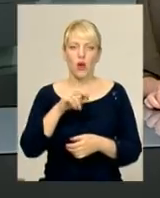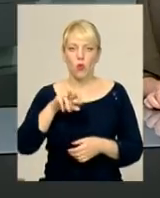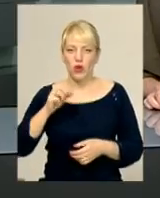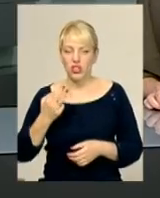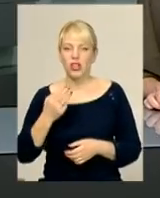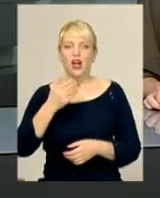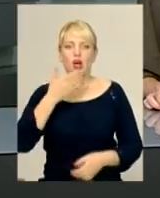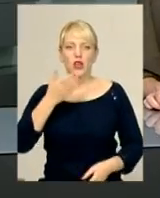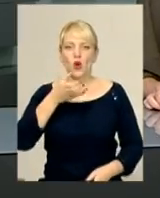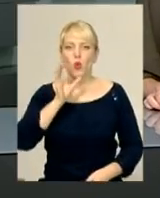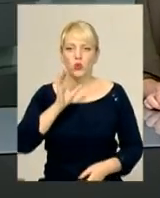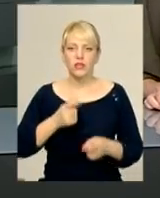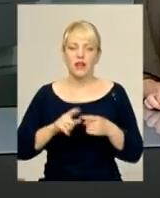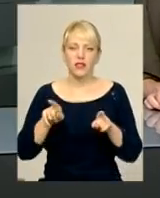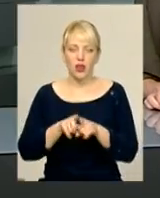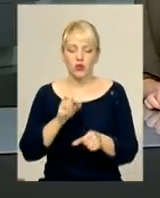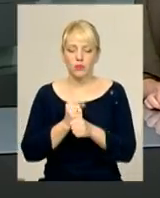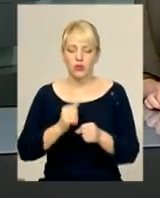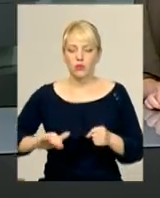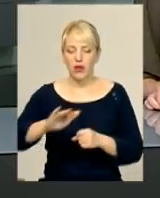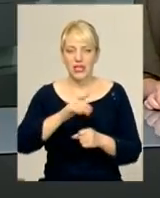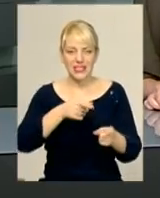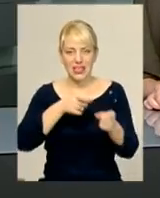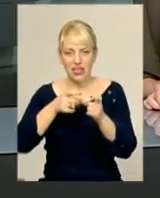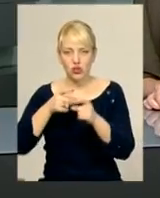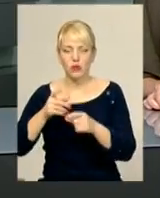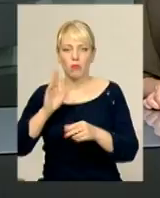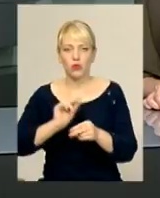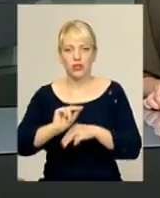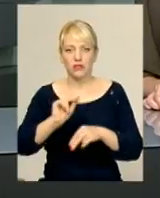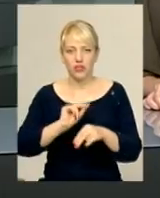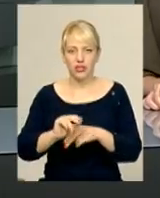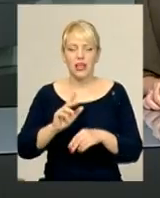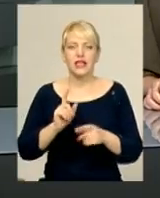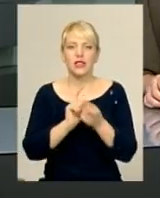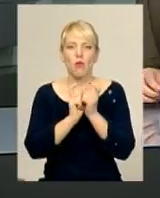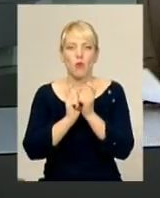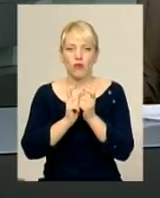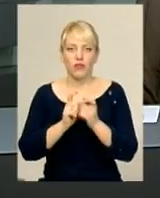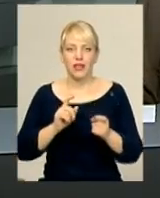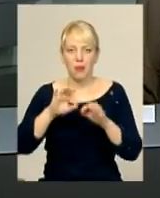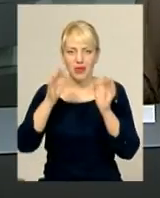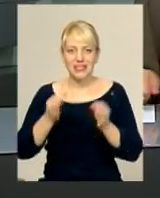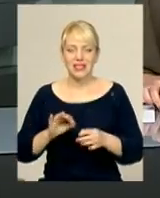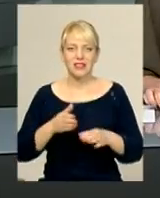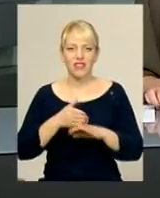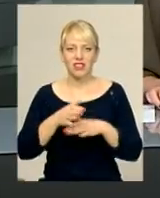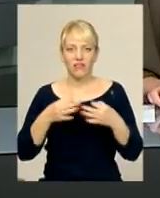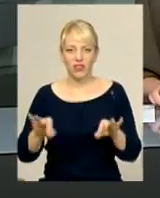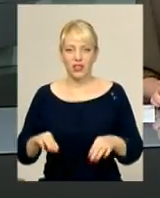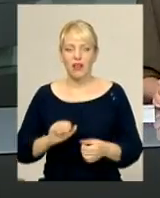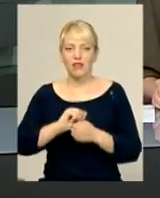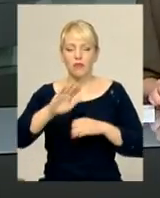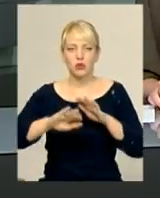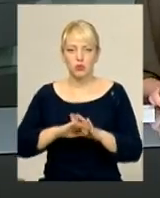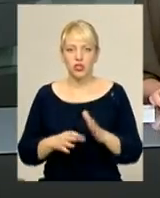працюватимуть майданчики стрілецької зброї та проводитимуться майстер-класи з бойових мистецтв. Вхід вільний. А ще у Кам